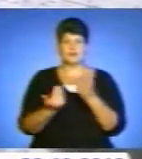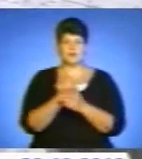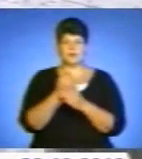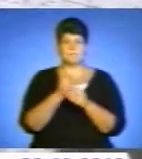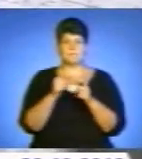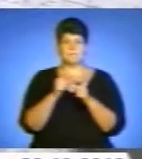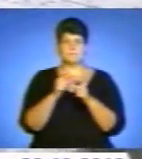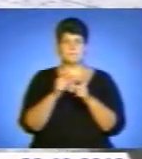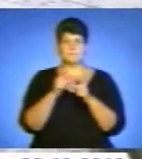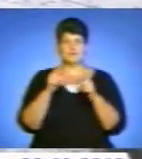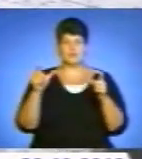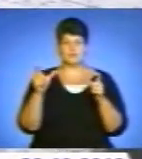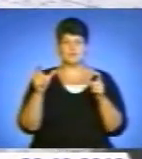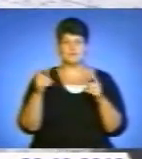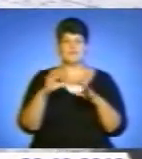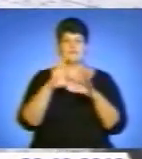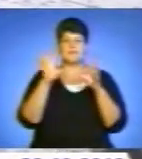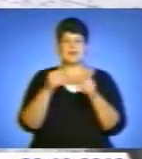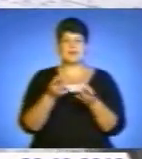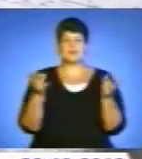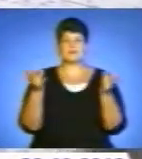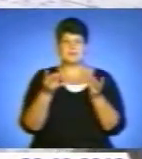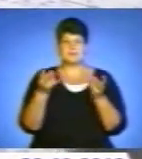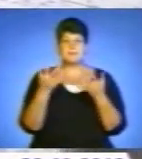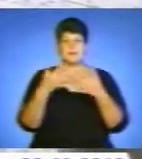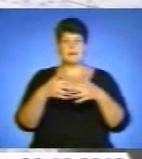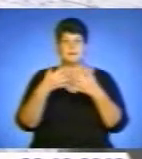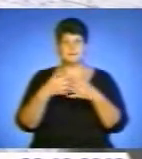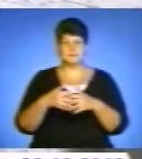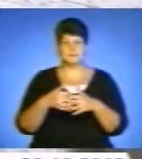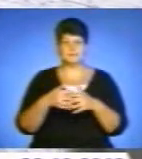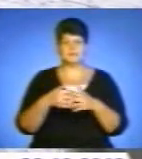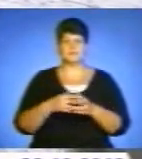діагностичними приборами, оборудованням.